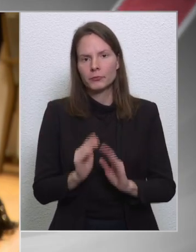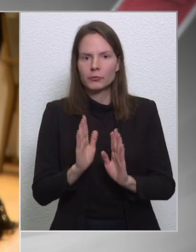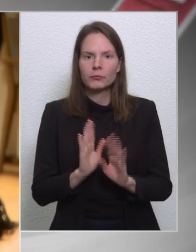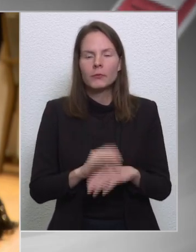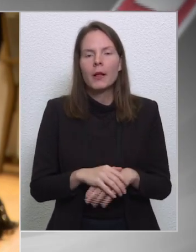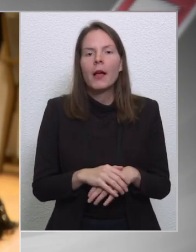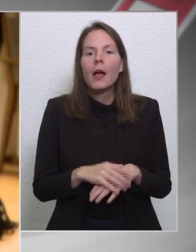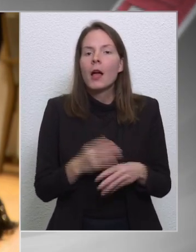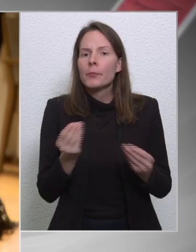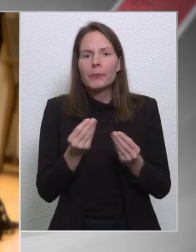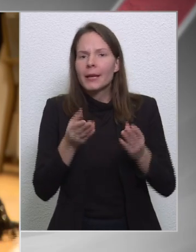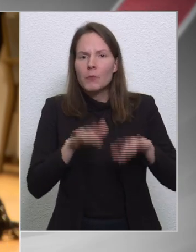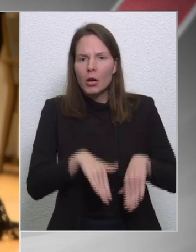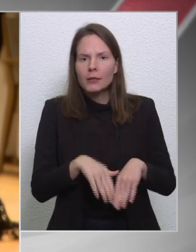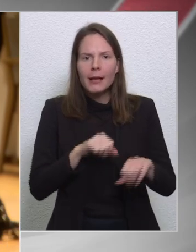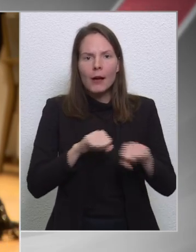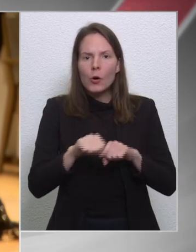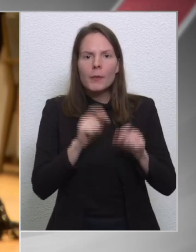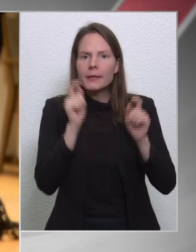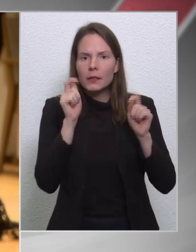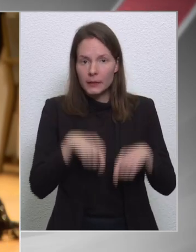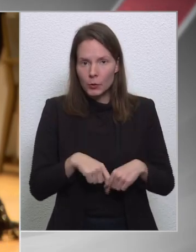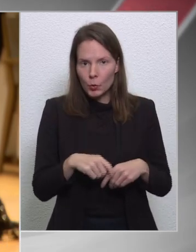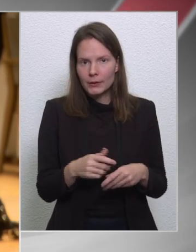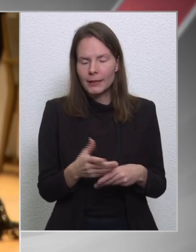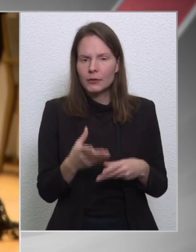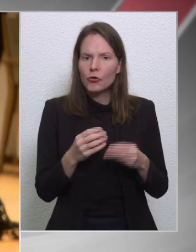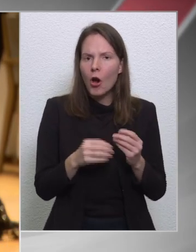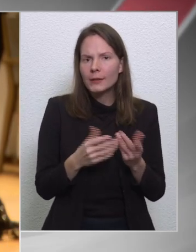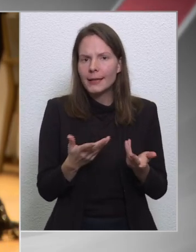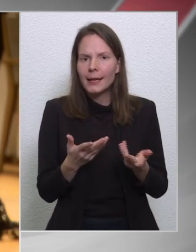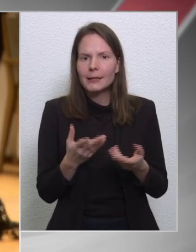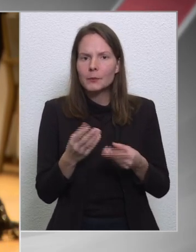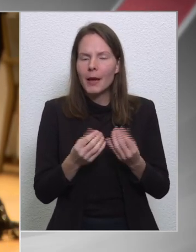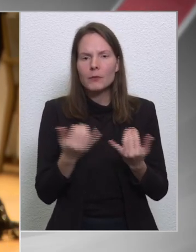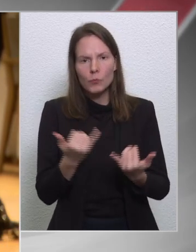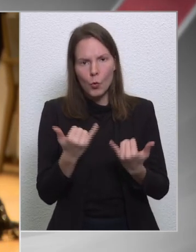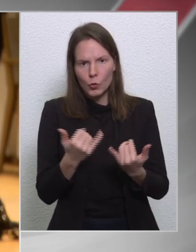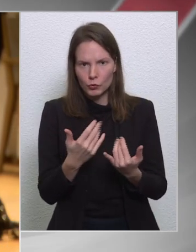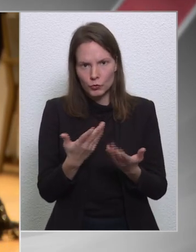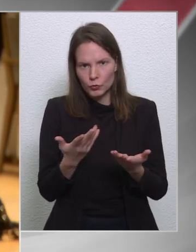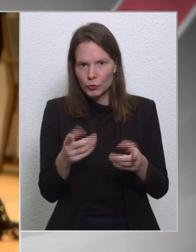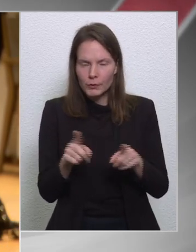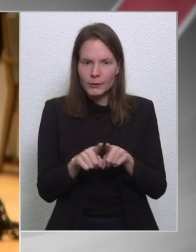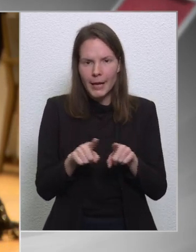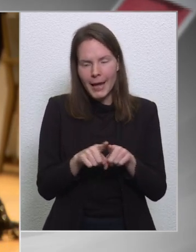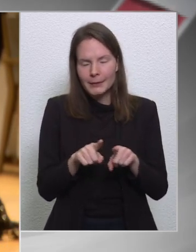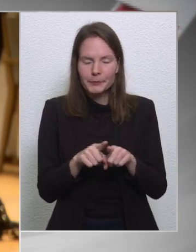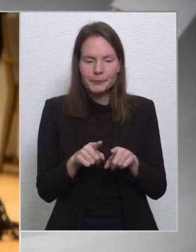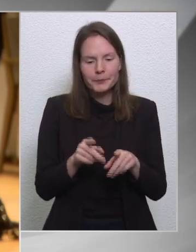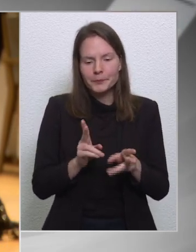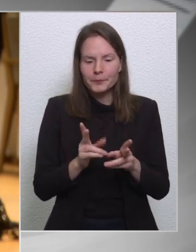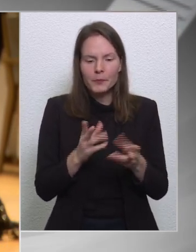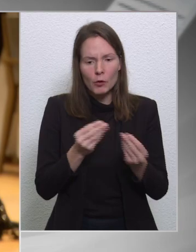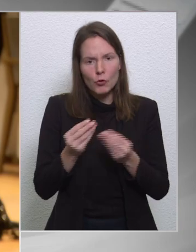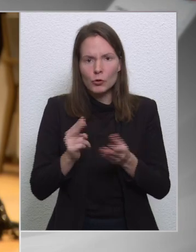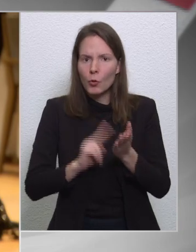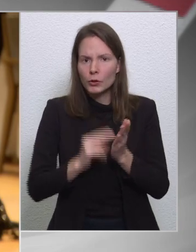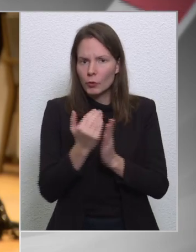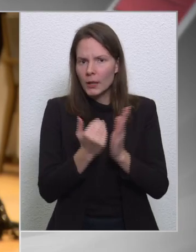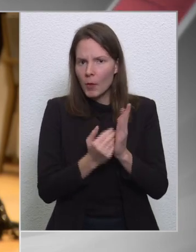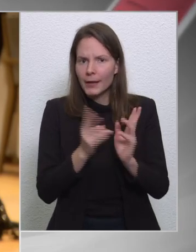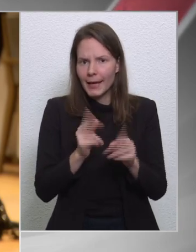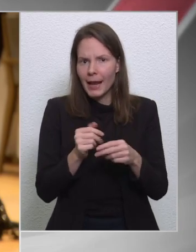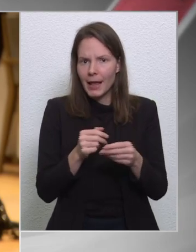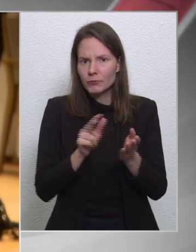maradt el ez a kormányzati döntés, azért-e esetleg, mert most ugye nagyon sok jogszabályt kellett